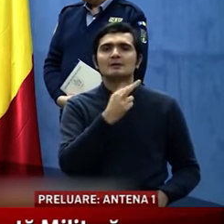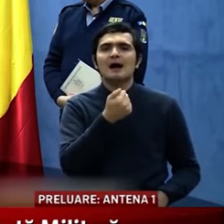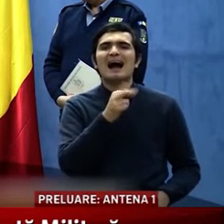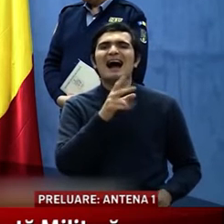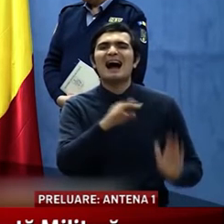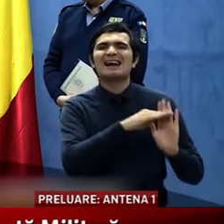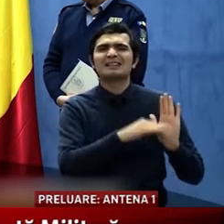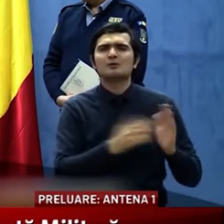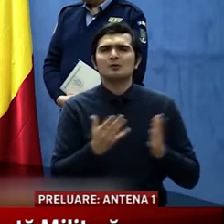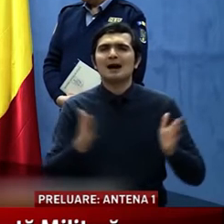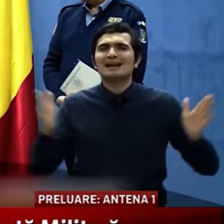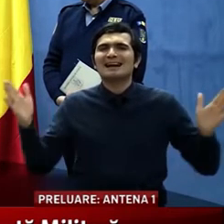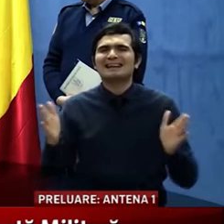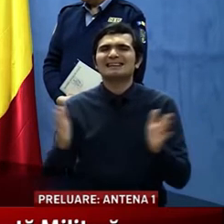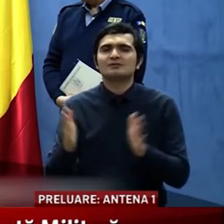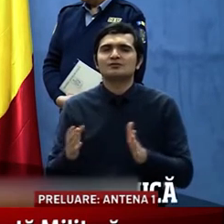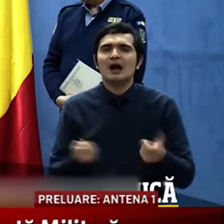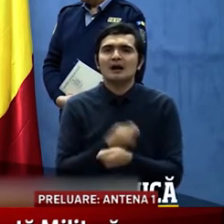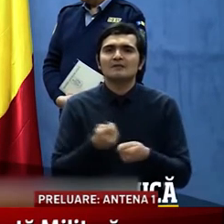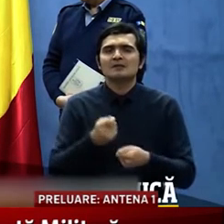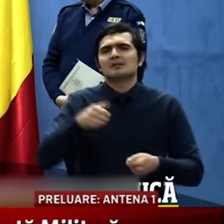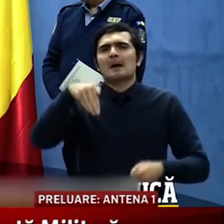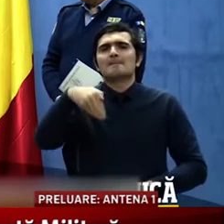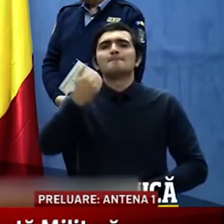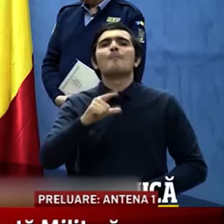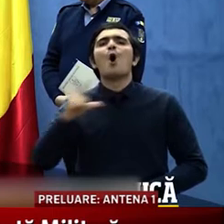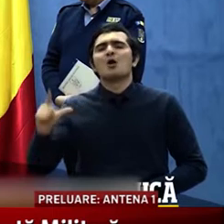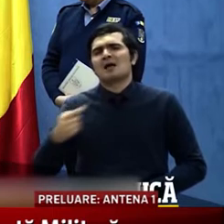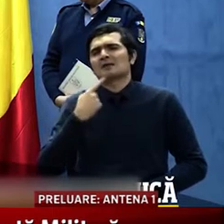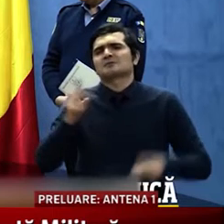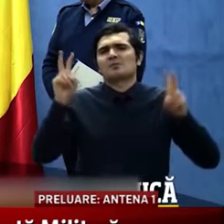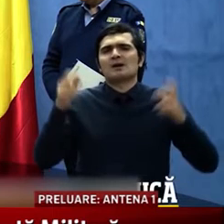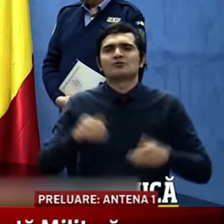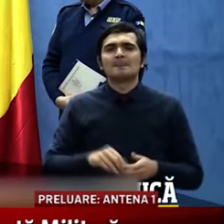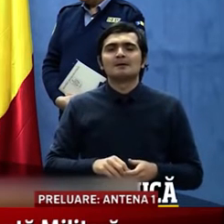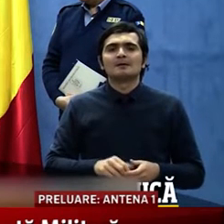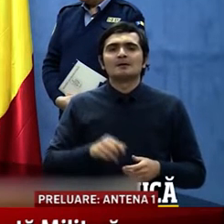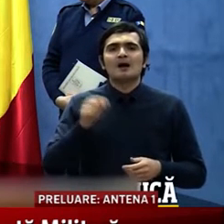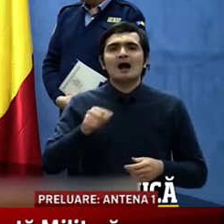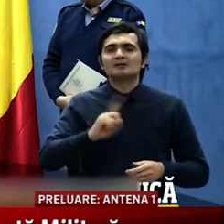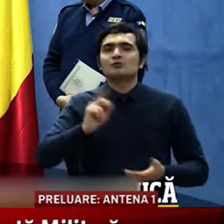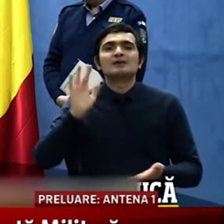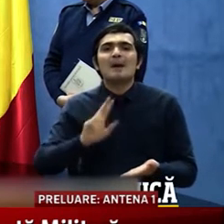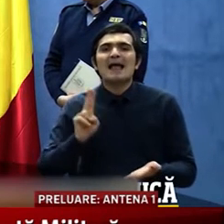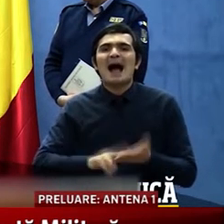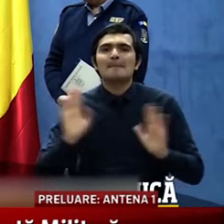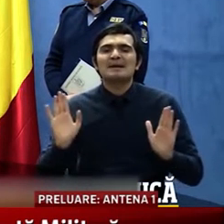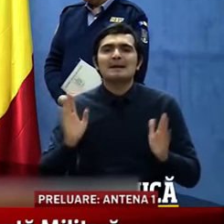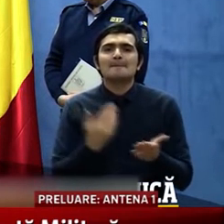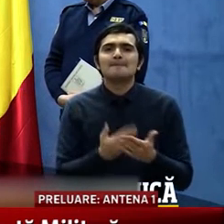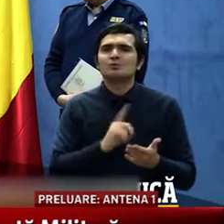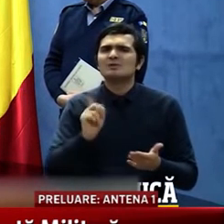restrângea activitatea în moluri, ca să zic așa, centrele comerciale, nu se aplică vânzării